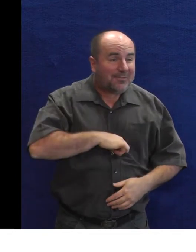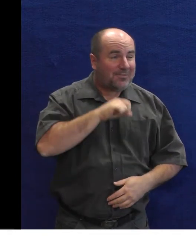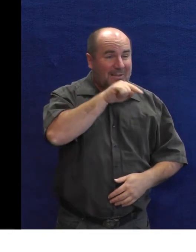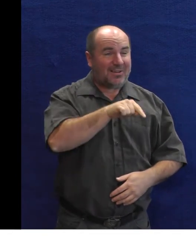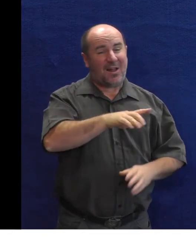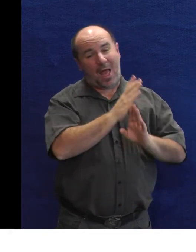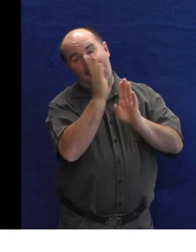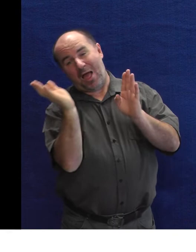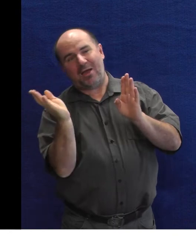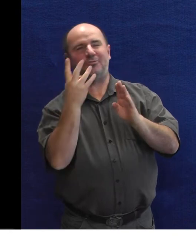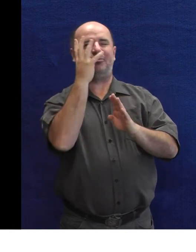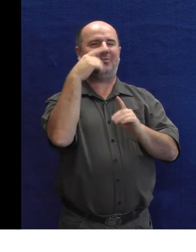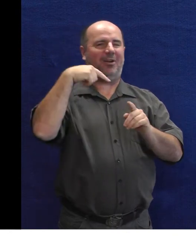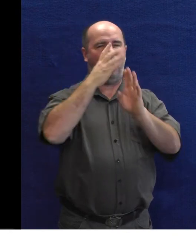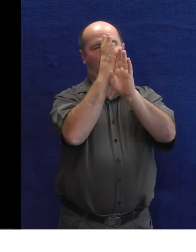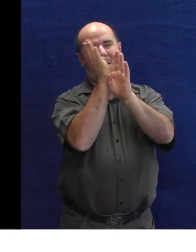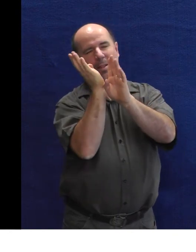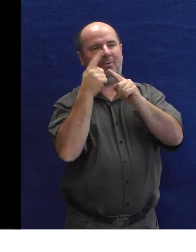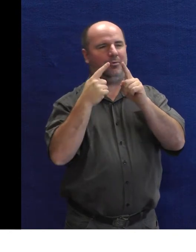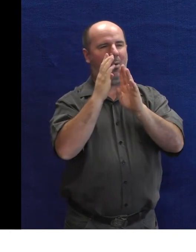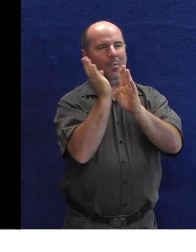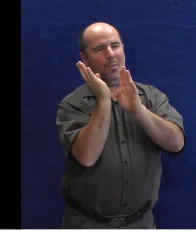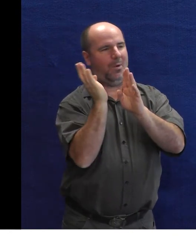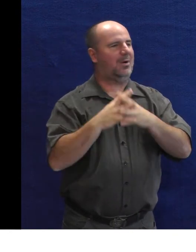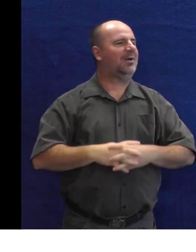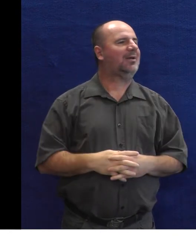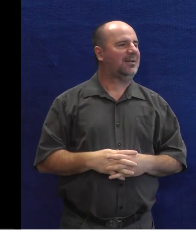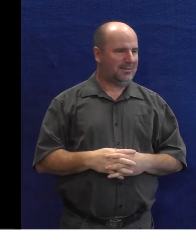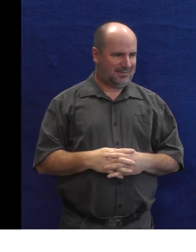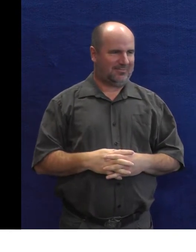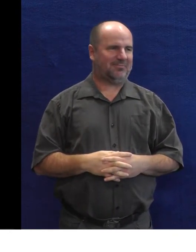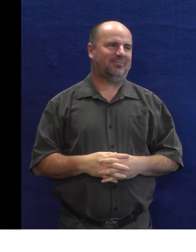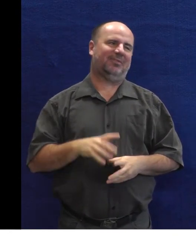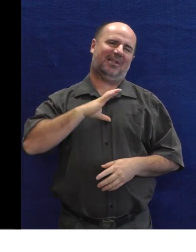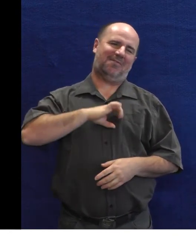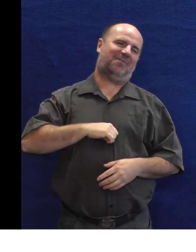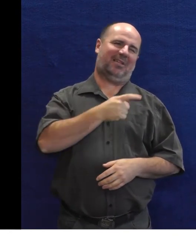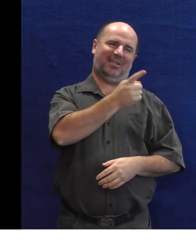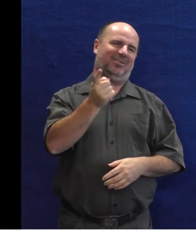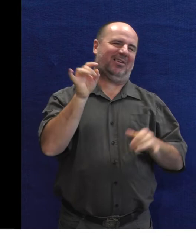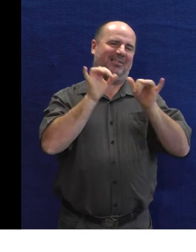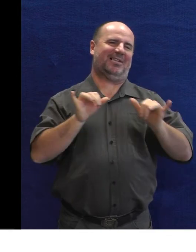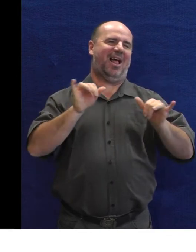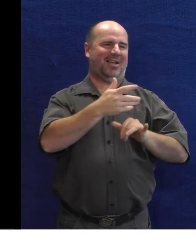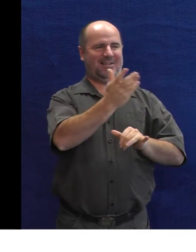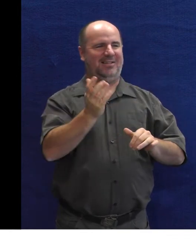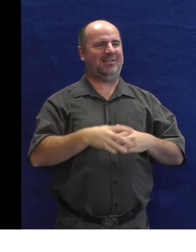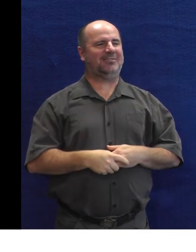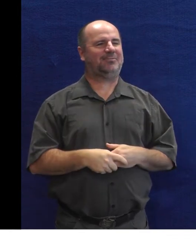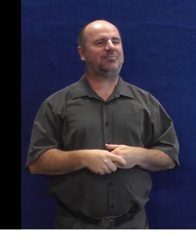vydrželi nejen tento můj proslov,